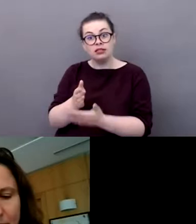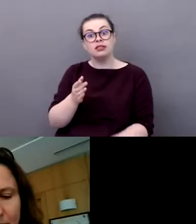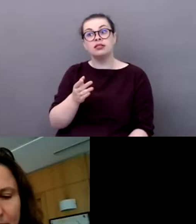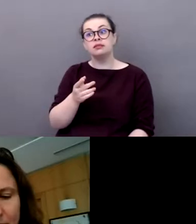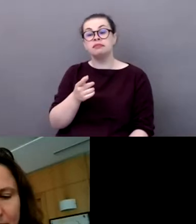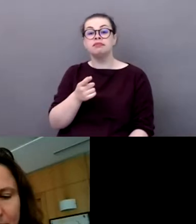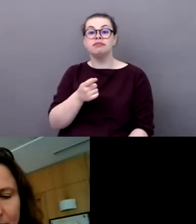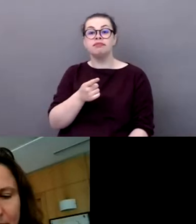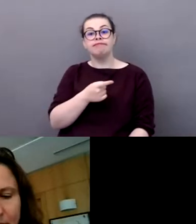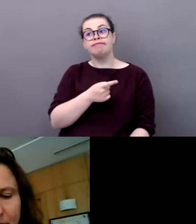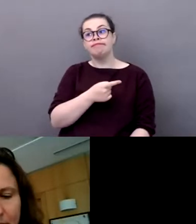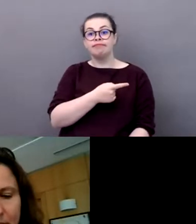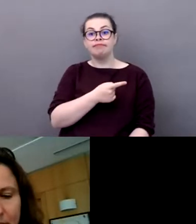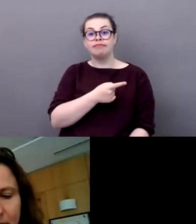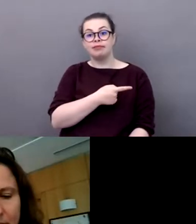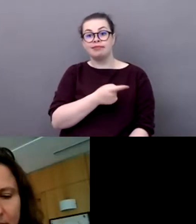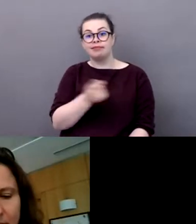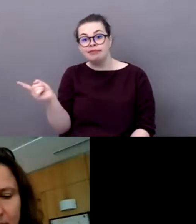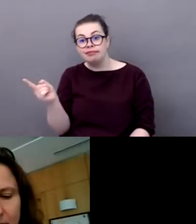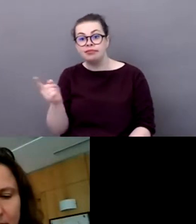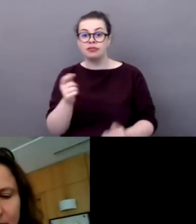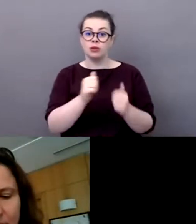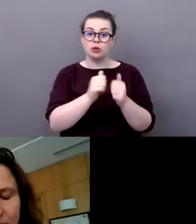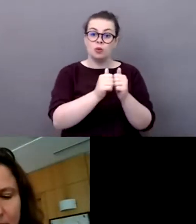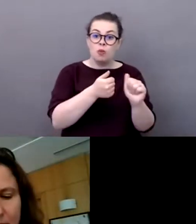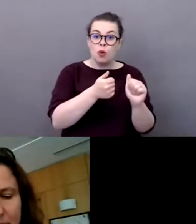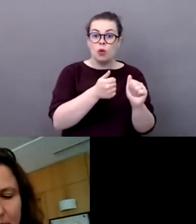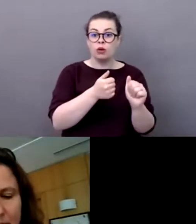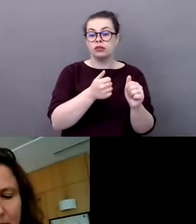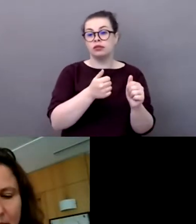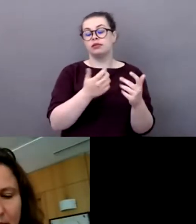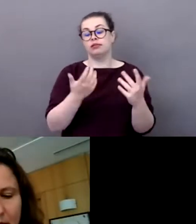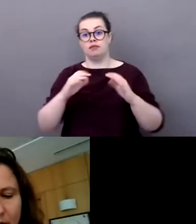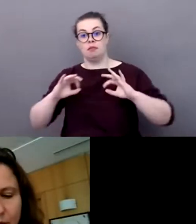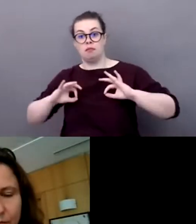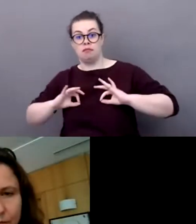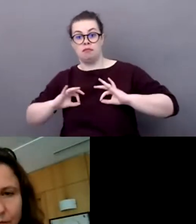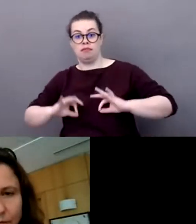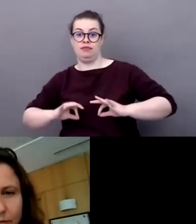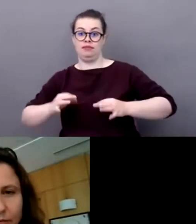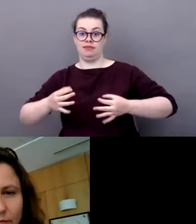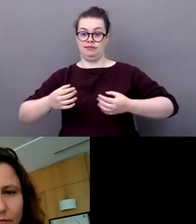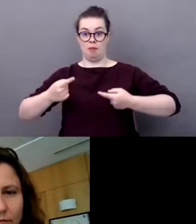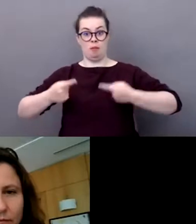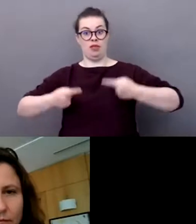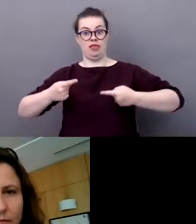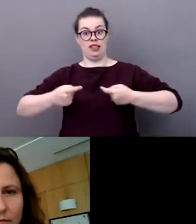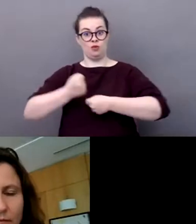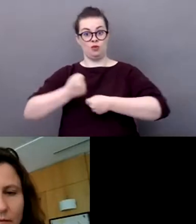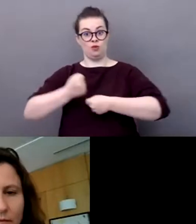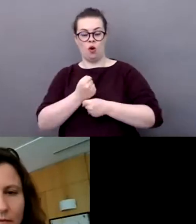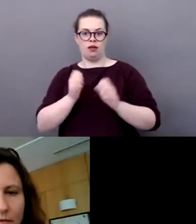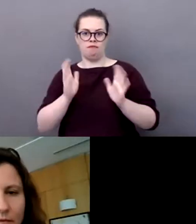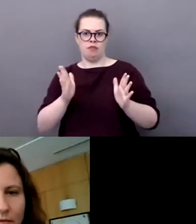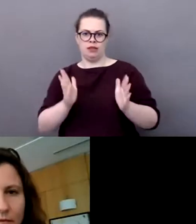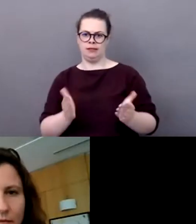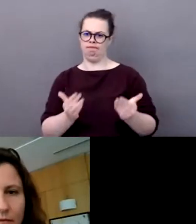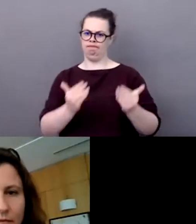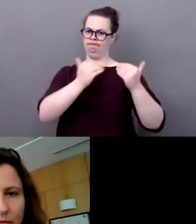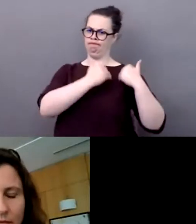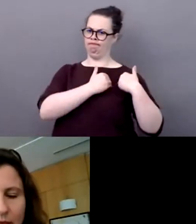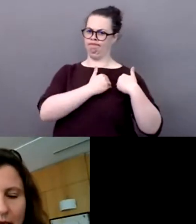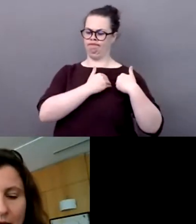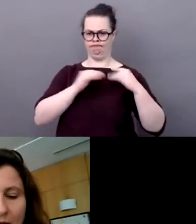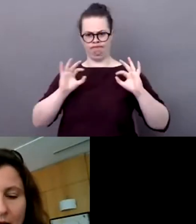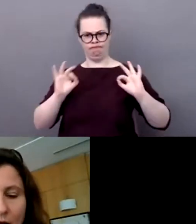politiques. Quelle place voyez-vous pour la France dans ce mouvement européen vers un sport plus durable et plus écologique ?